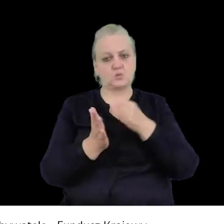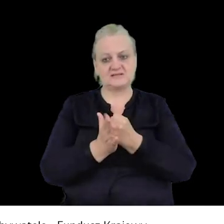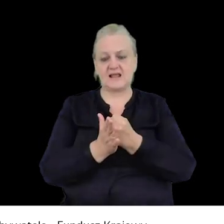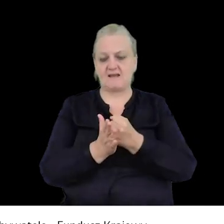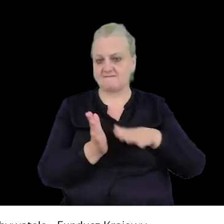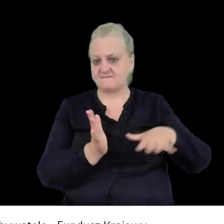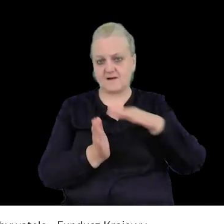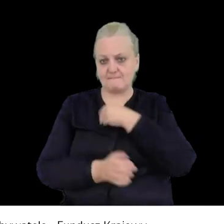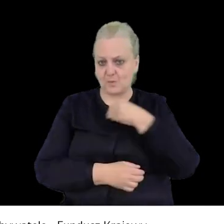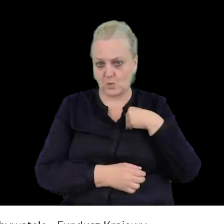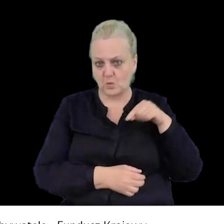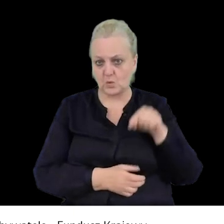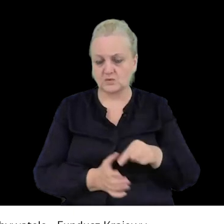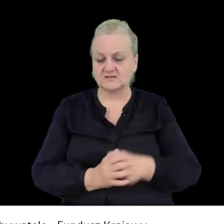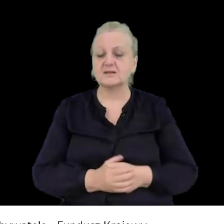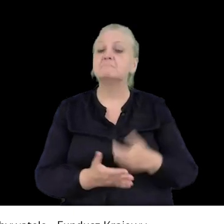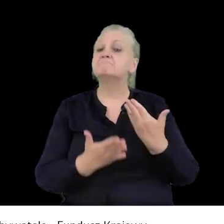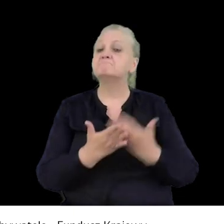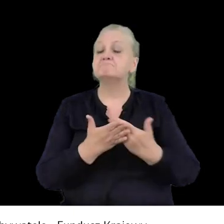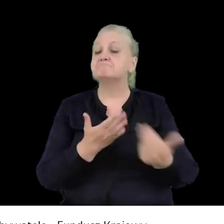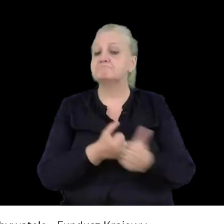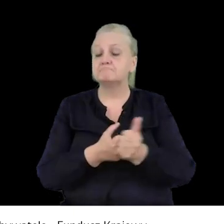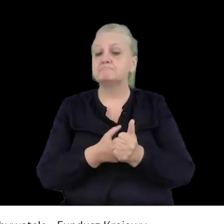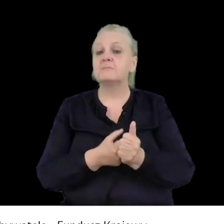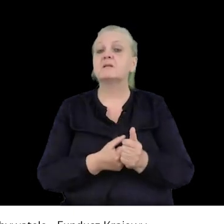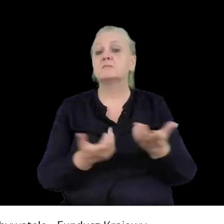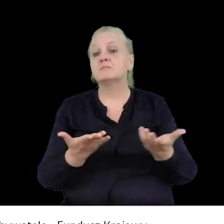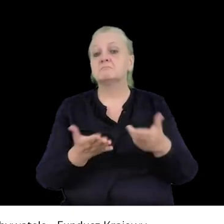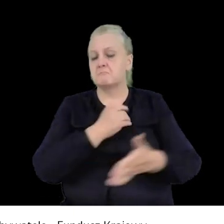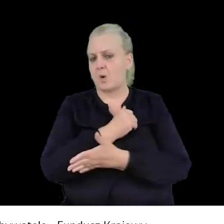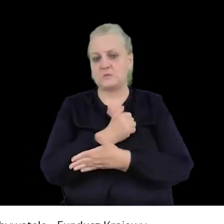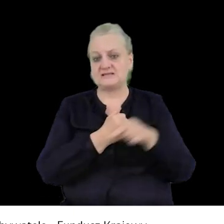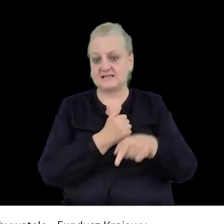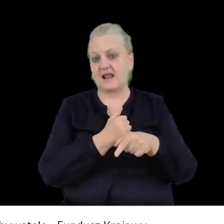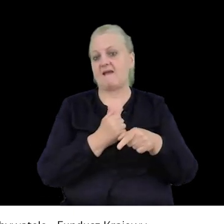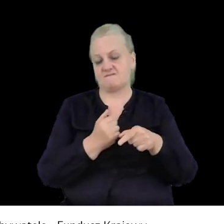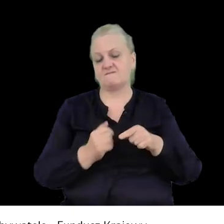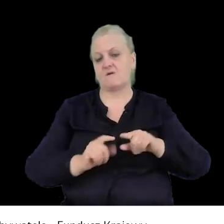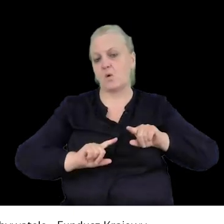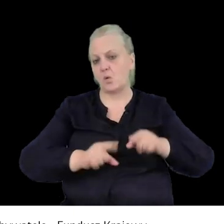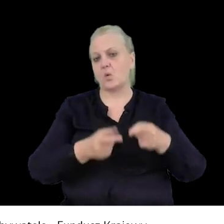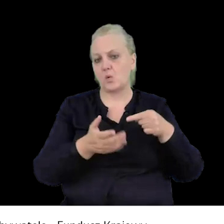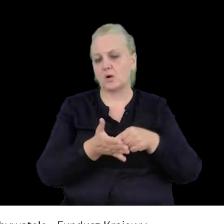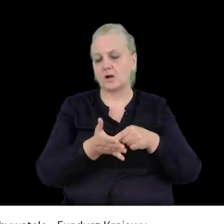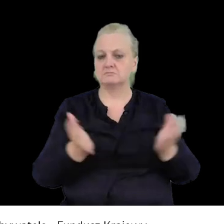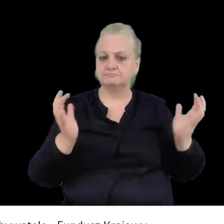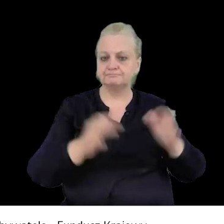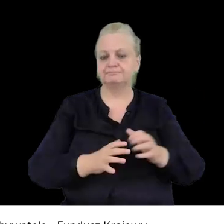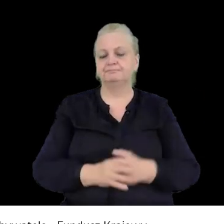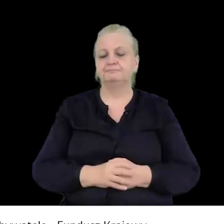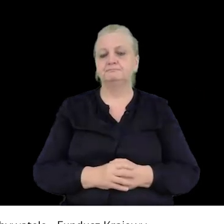zgromadzeń w Polsce, ponieważ na niej właściwie bazujemy, kiedy organizujemy jakikolwiek zgromadzenia.